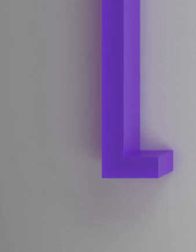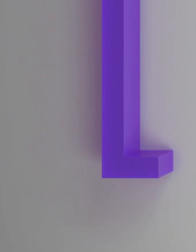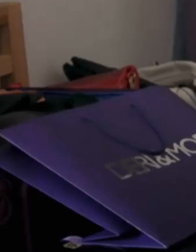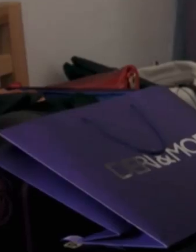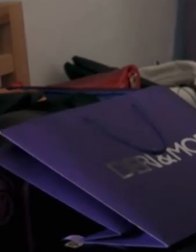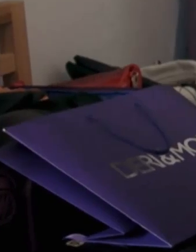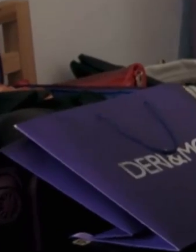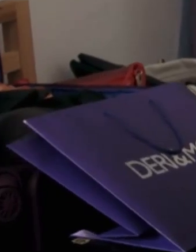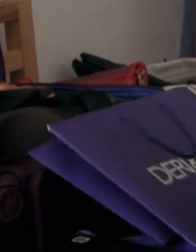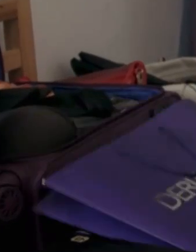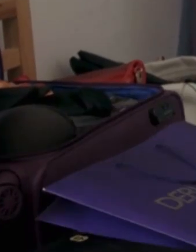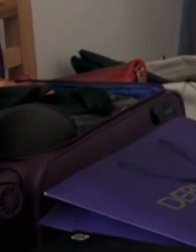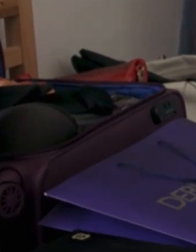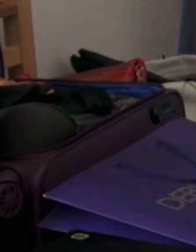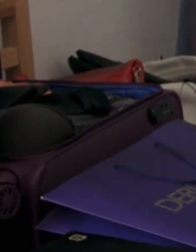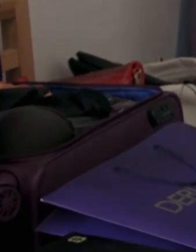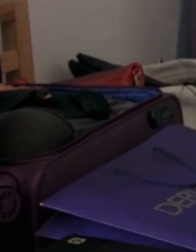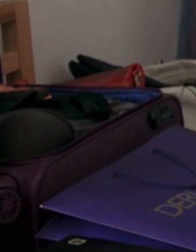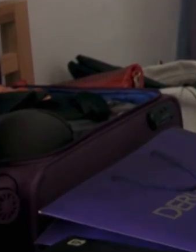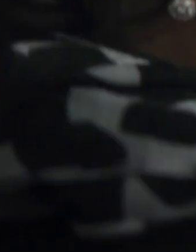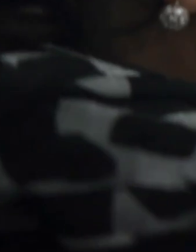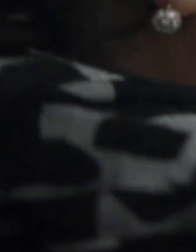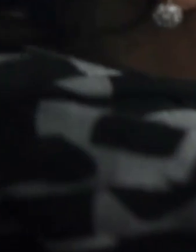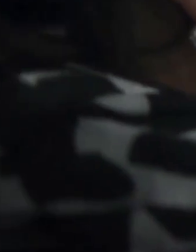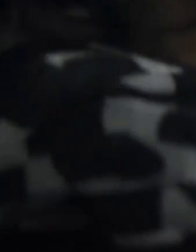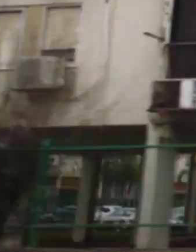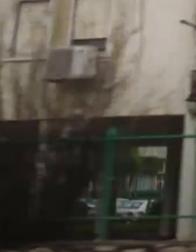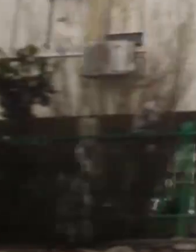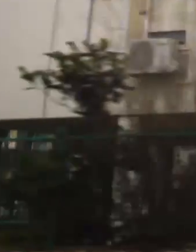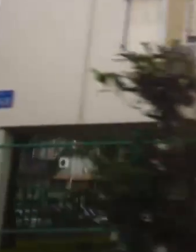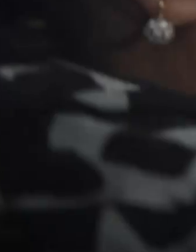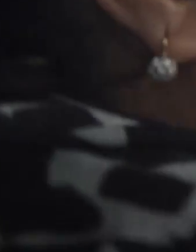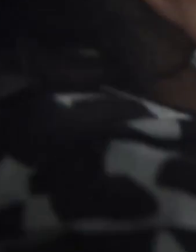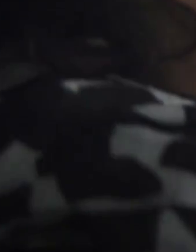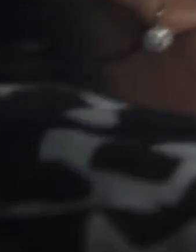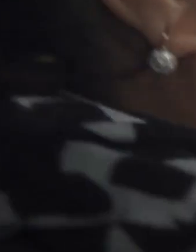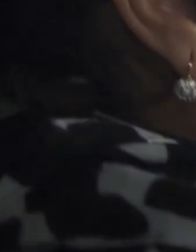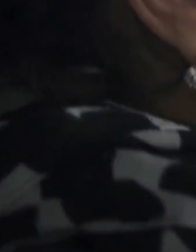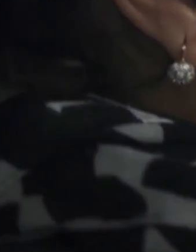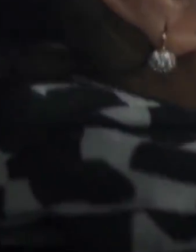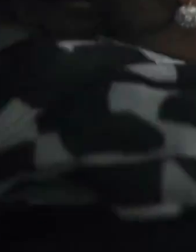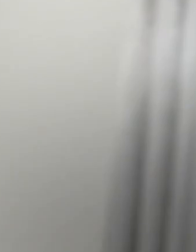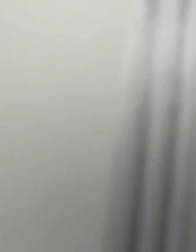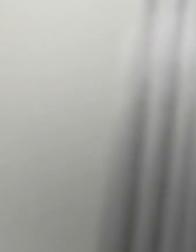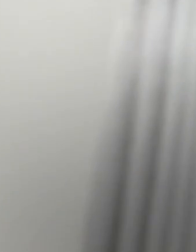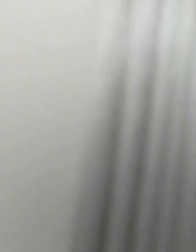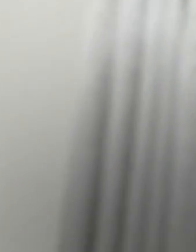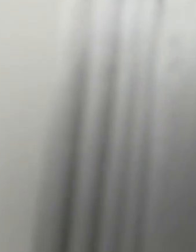מישהו מהמשפחה יודע שאת רוצה לנסו לאמר אבא? רק ילדים יודעים. למבוגרים עוד לעמד.